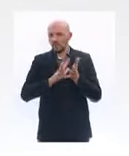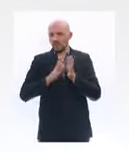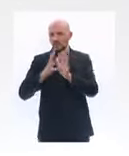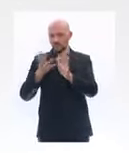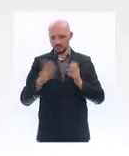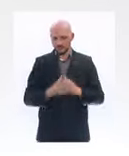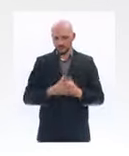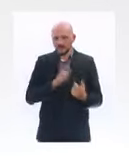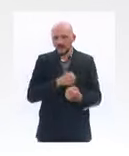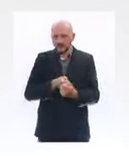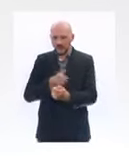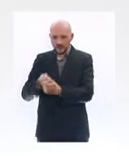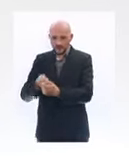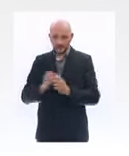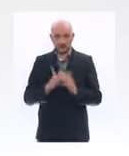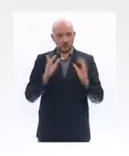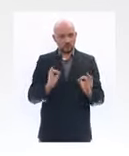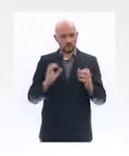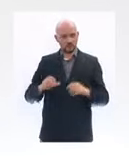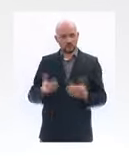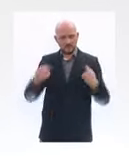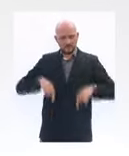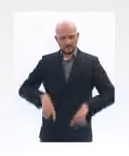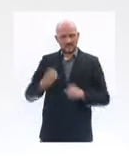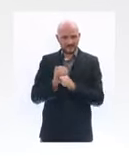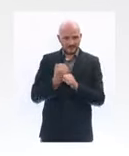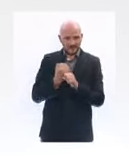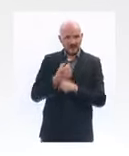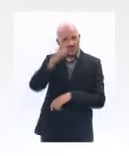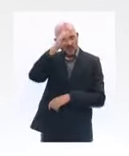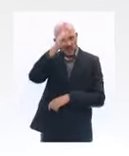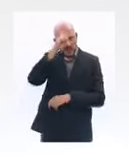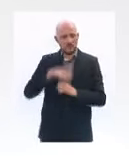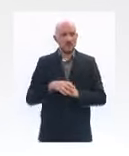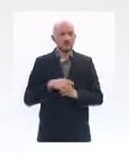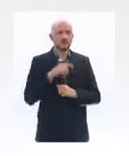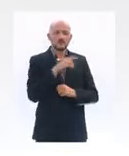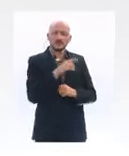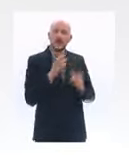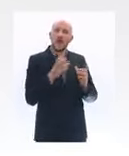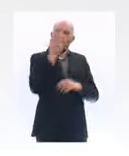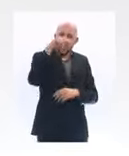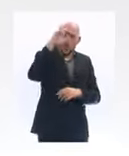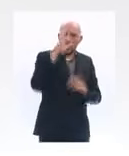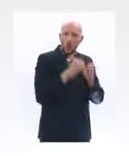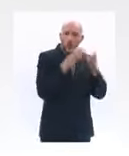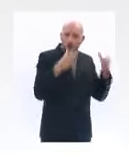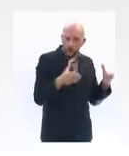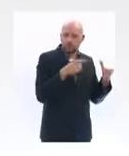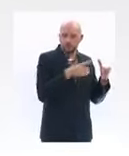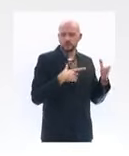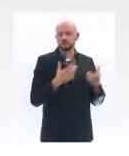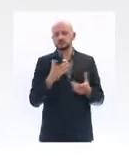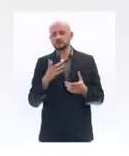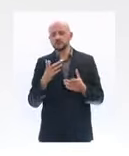allemand Olaf Scholz, avec la présidente de l'Eurogroupe Pascal Donneuil, avec la présidente de la Banque